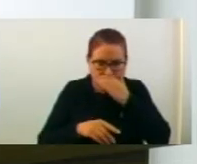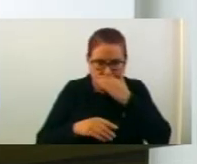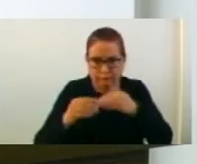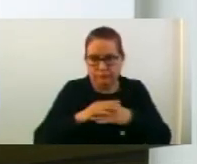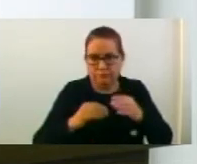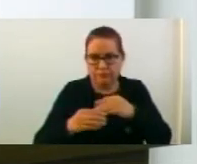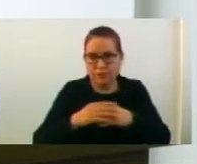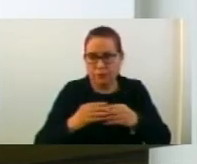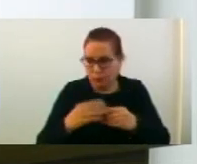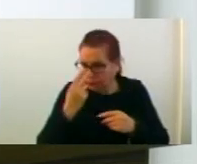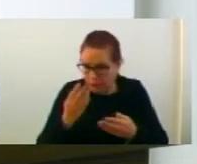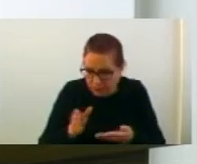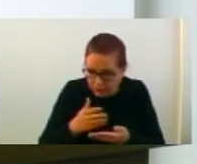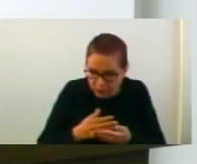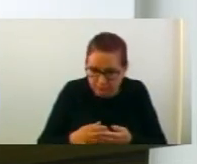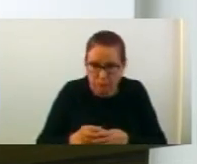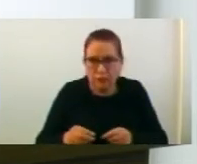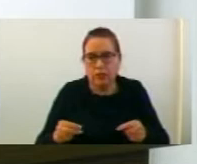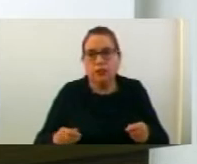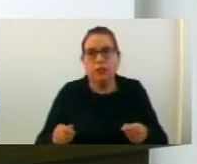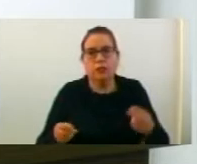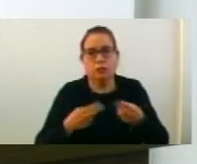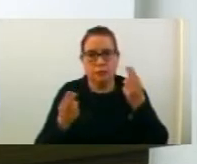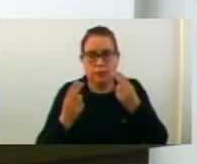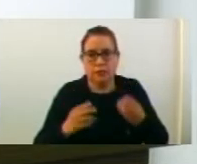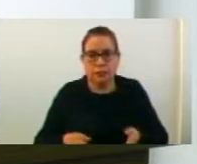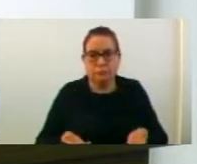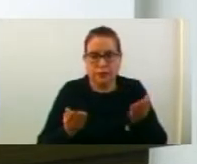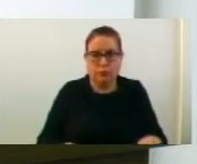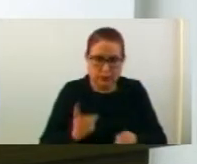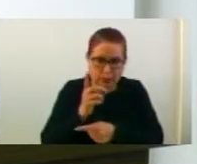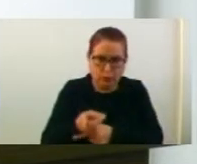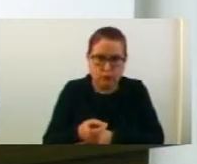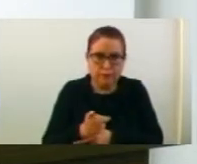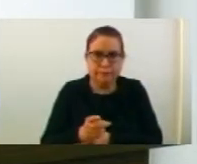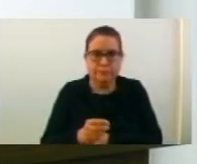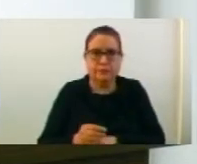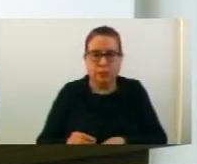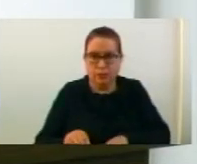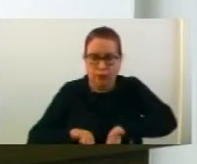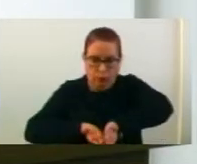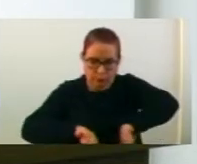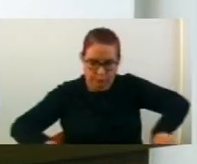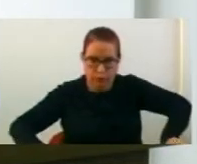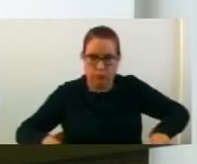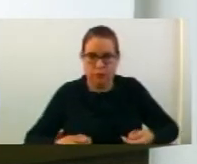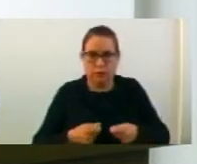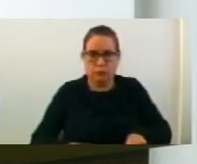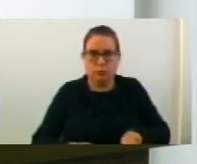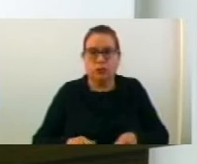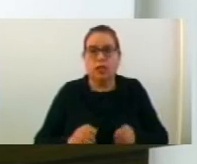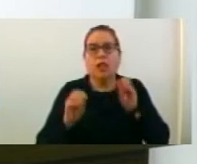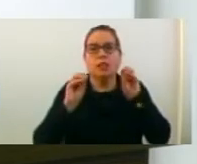По овидот в предметите комисията се произнесе по предложените одлуки и донесе отделни заклучици со кои на съответно